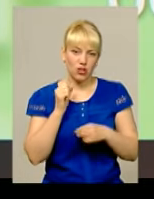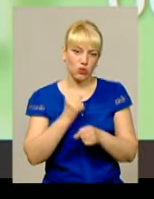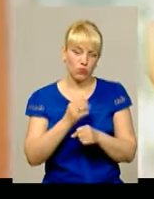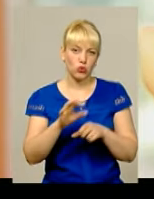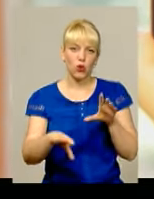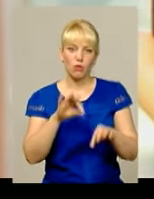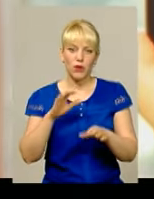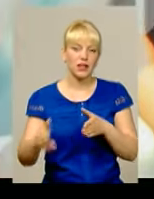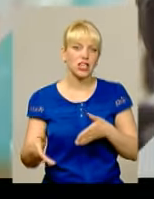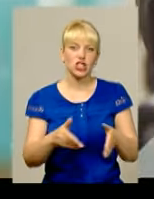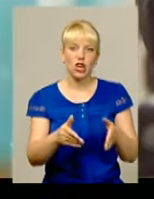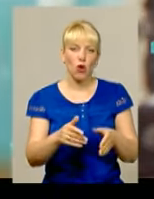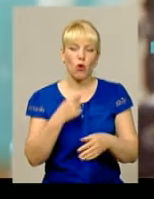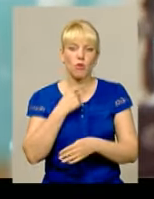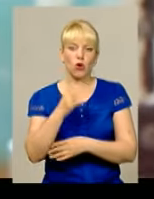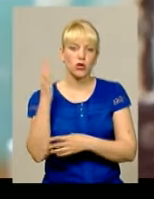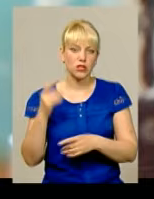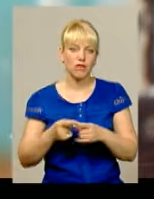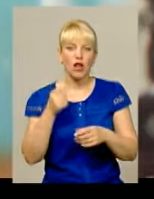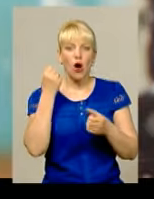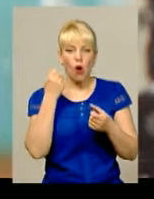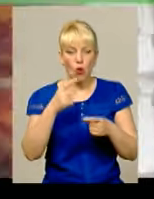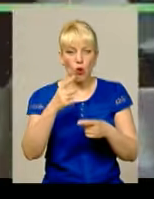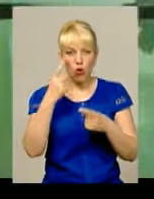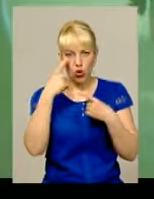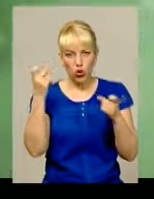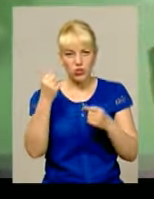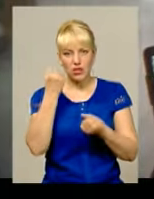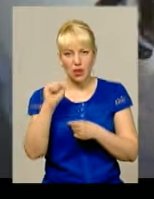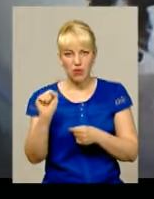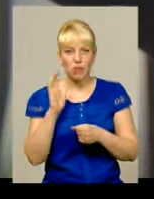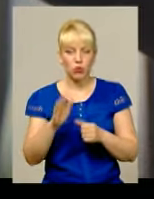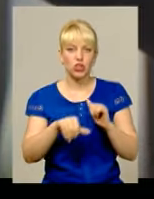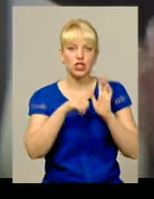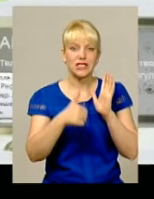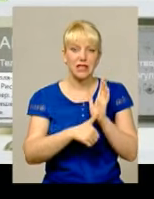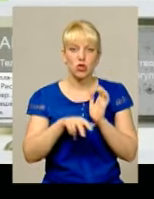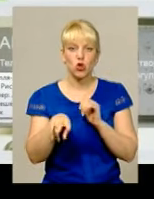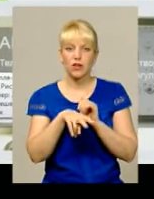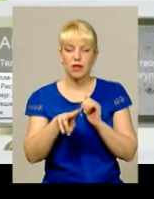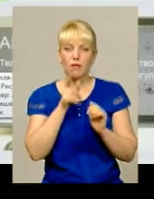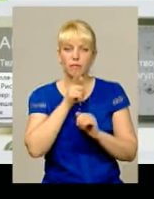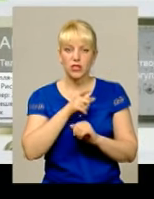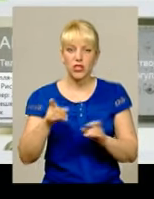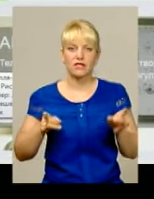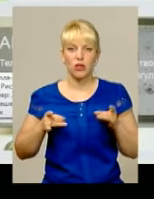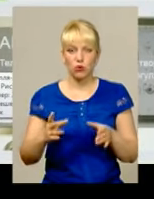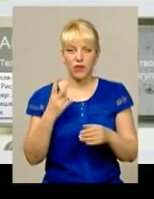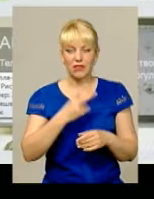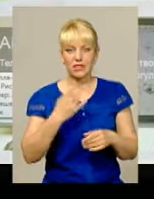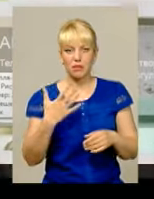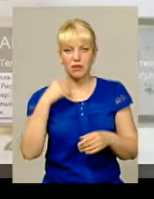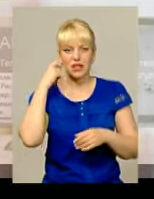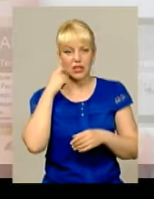шляхом голосування Оголошення ж переможців фестивалю мобільного кіно відбудеться 16 листопада Під час святкування 25